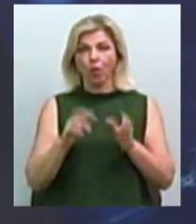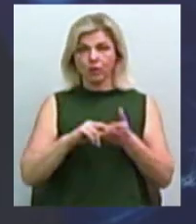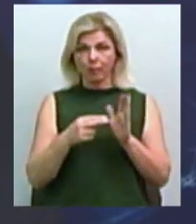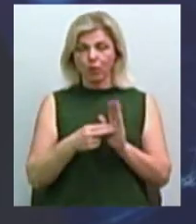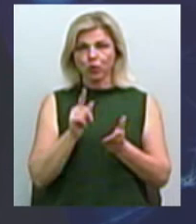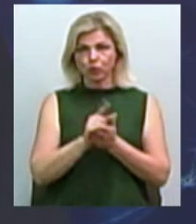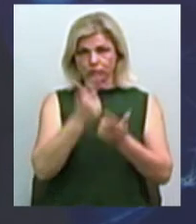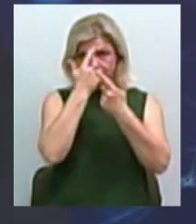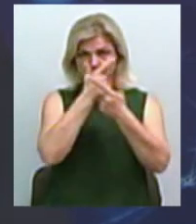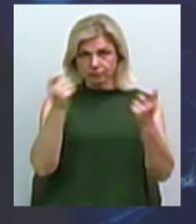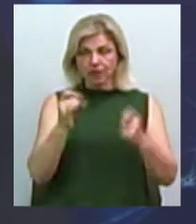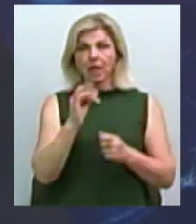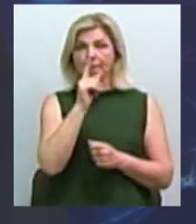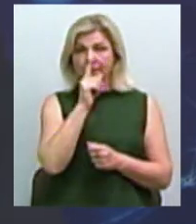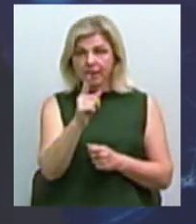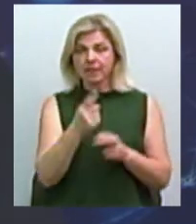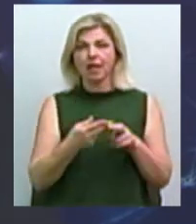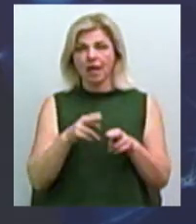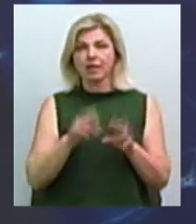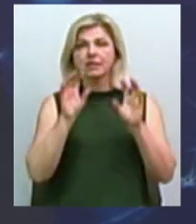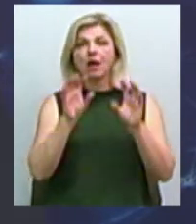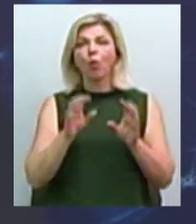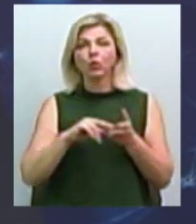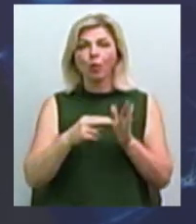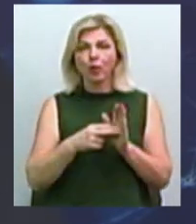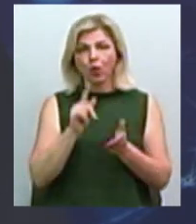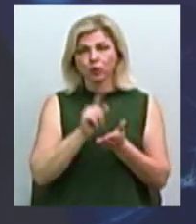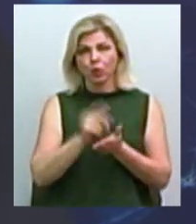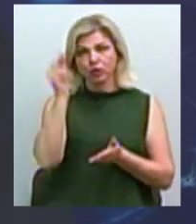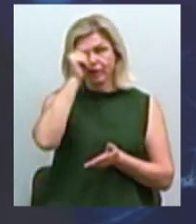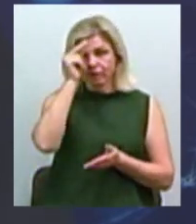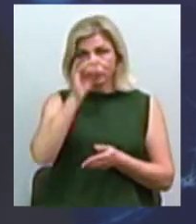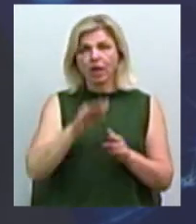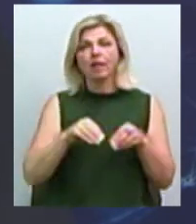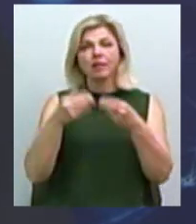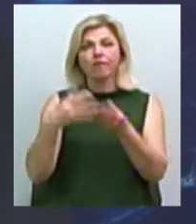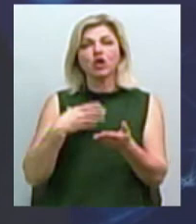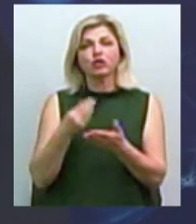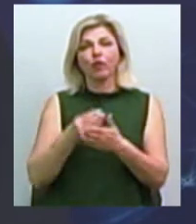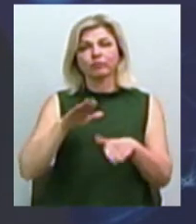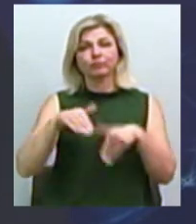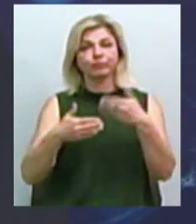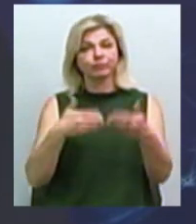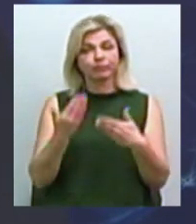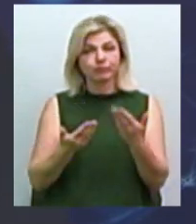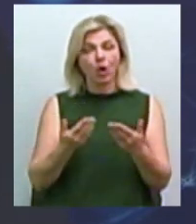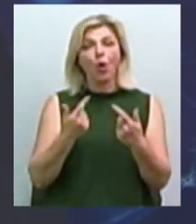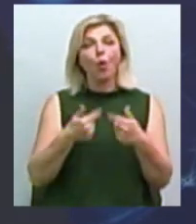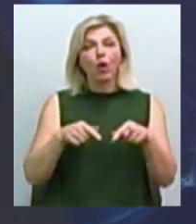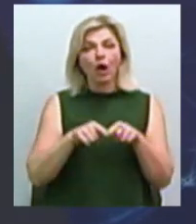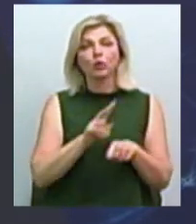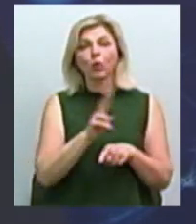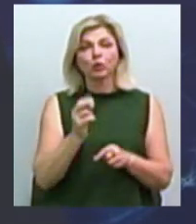оприлюднений. І маємо місяць ми цей законопроєкт вивчати і надавати свої пропозиції. Орган, який розробляє цей